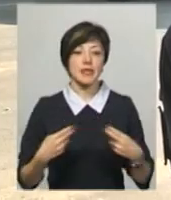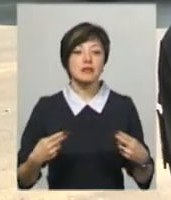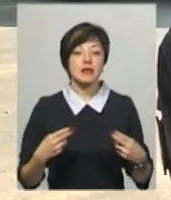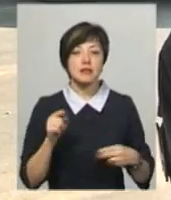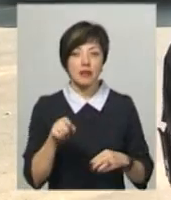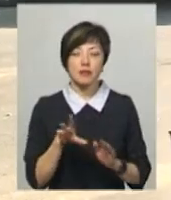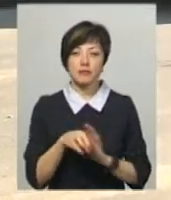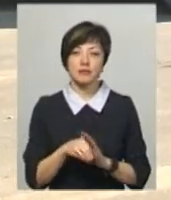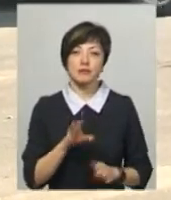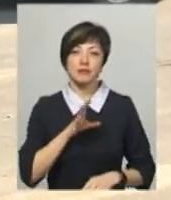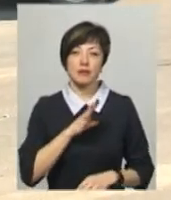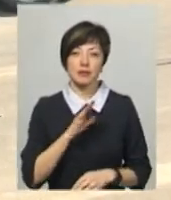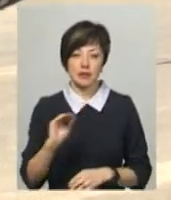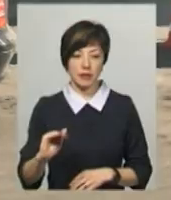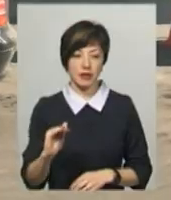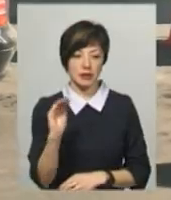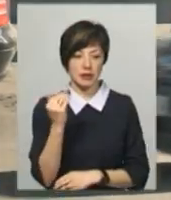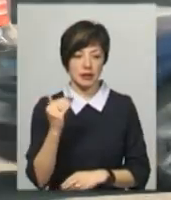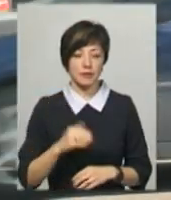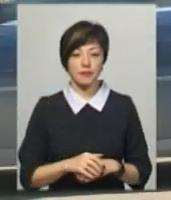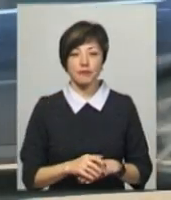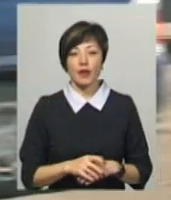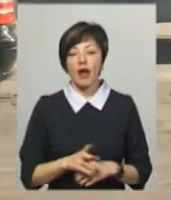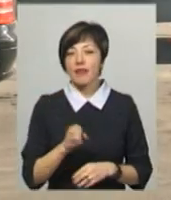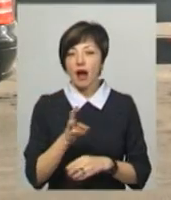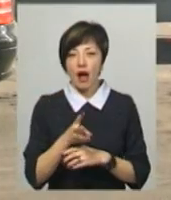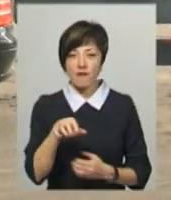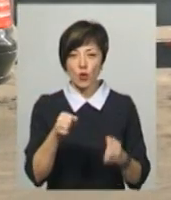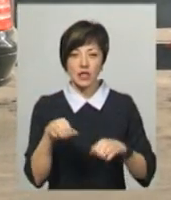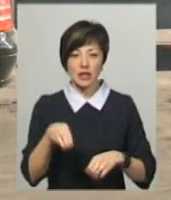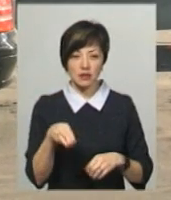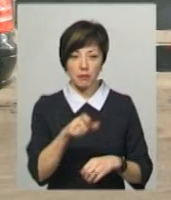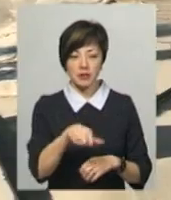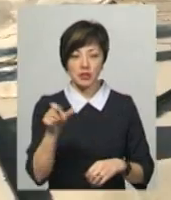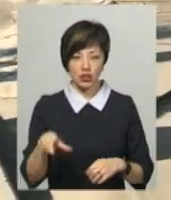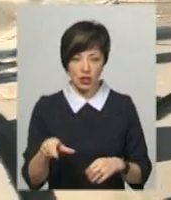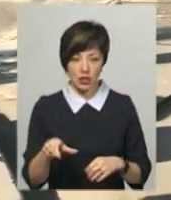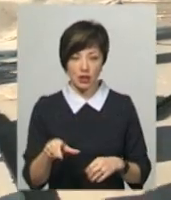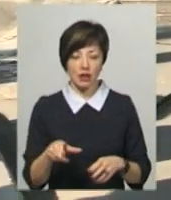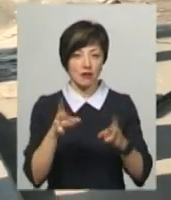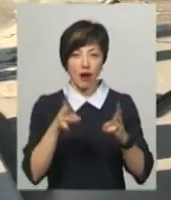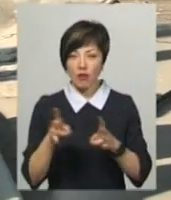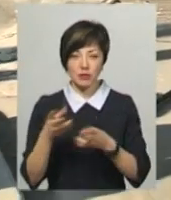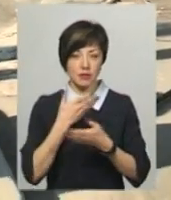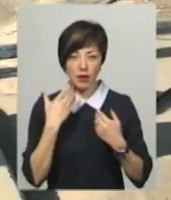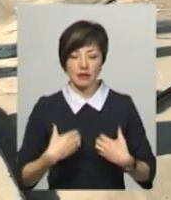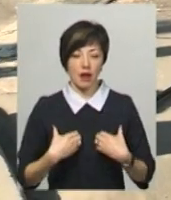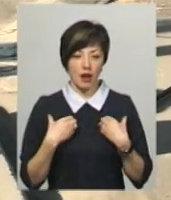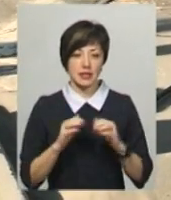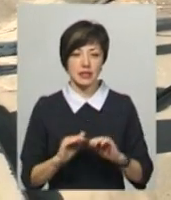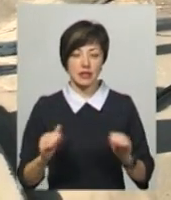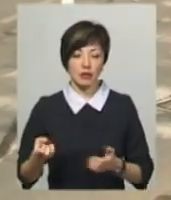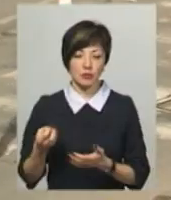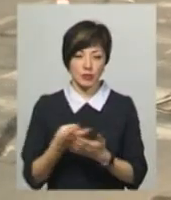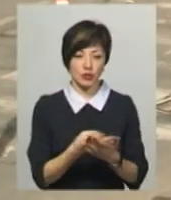якому також перебувала малолітня дитина. Не на камеру водій таксі розповів, пасажири його автівки травм не отримали, але налякані. Дітей